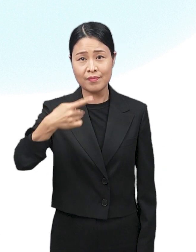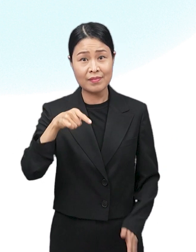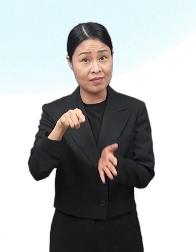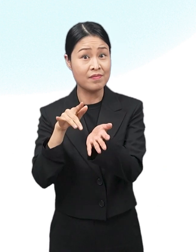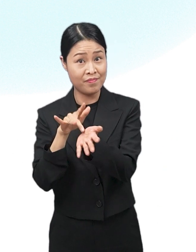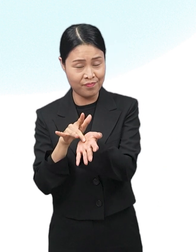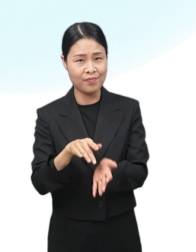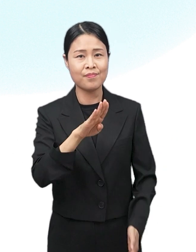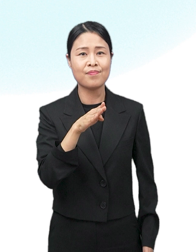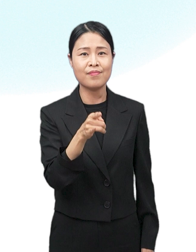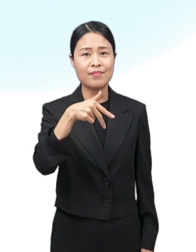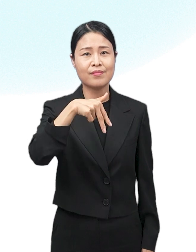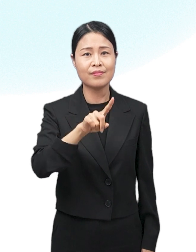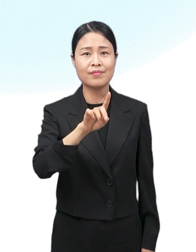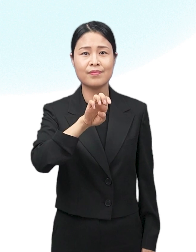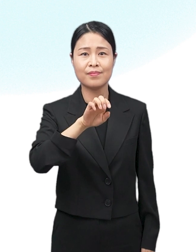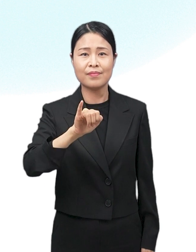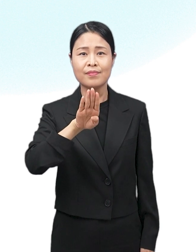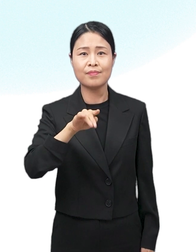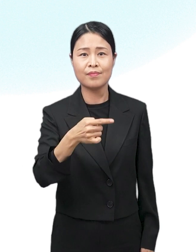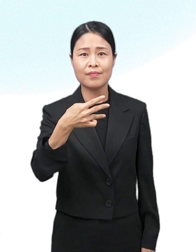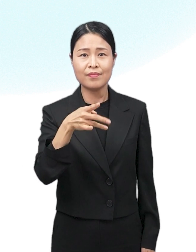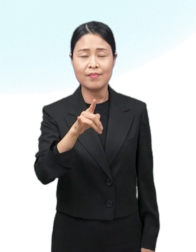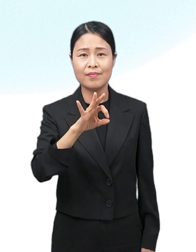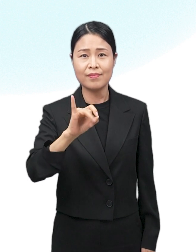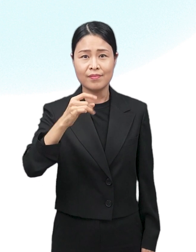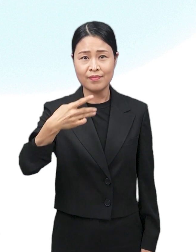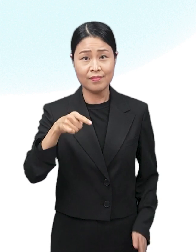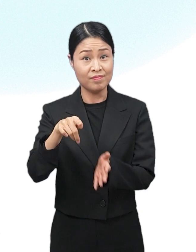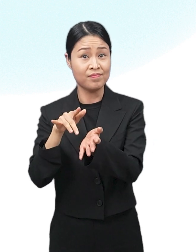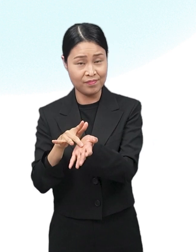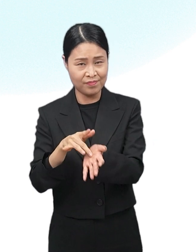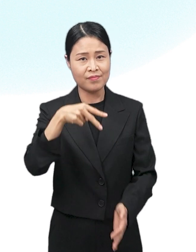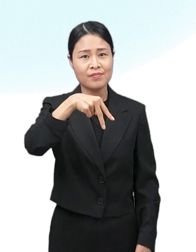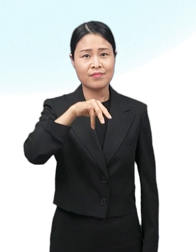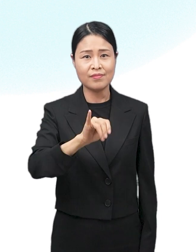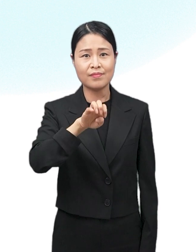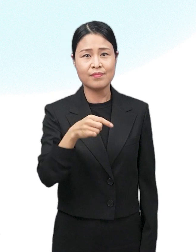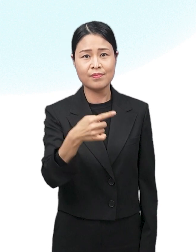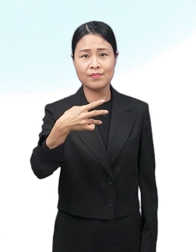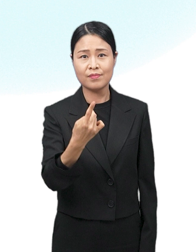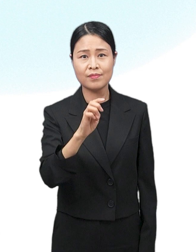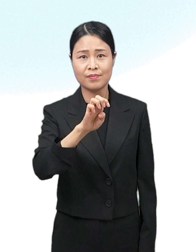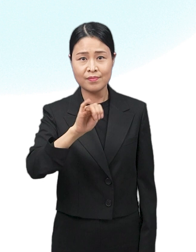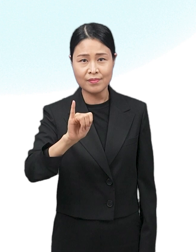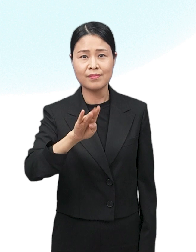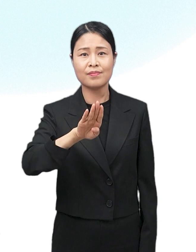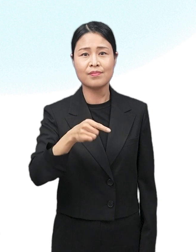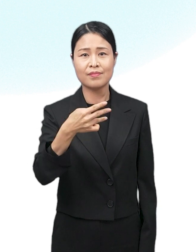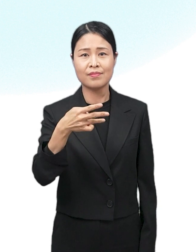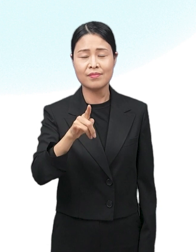인부, 15세 미만의 소화, 눈 밑 점막, 무좀, 백선 등에는 이 약을 사용하지 마십시오